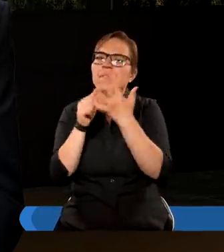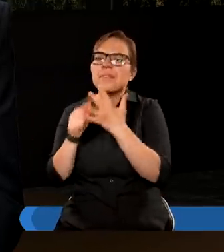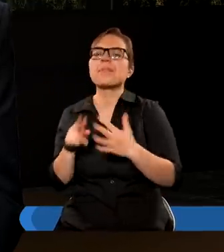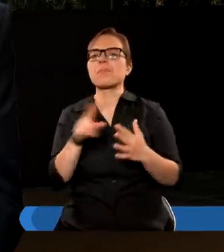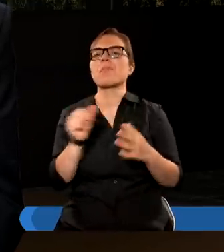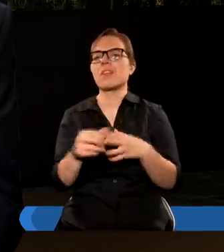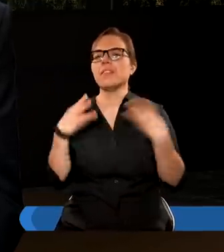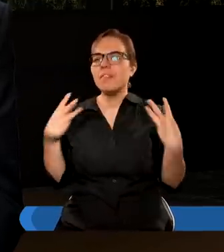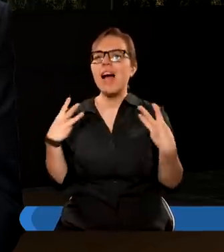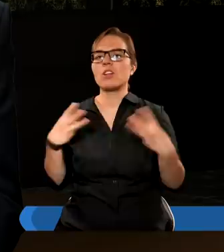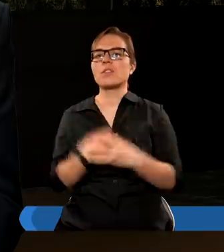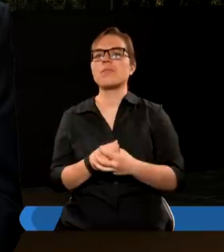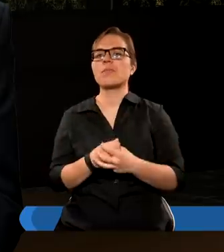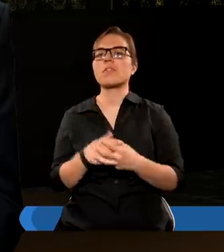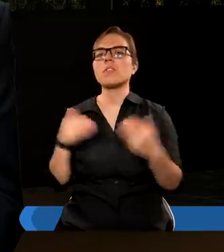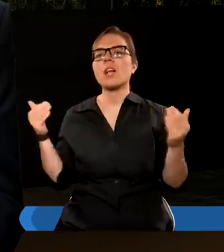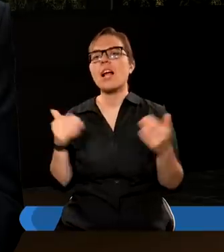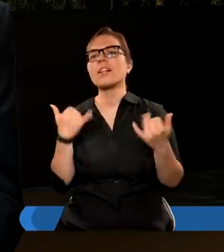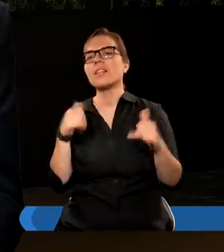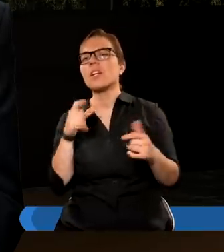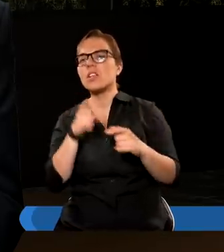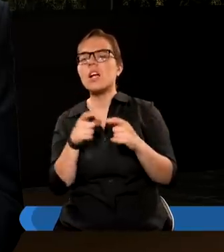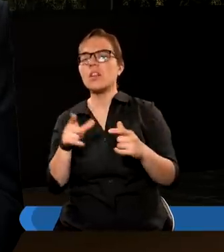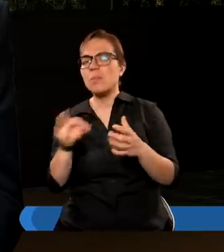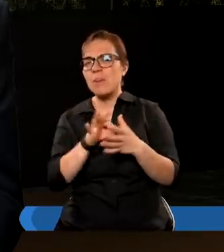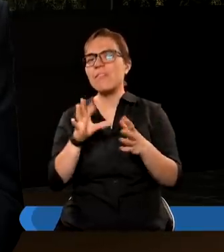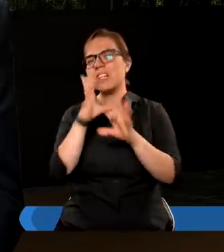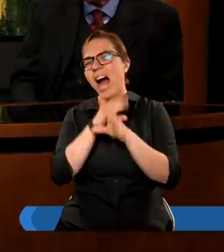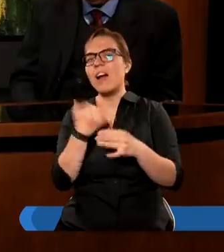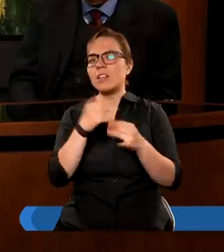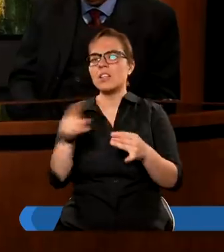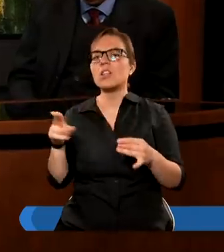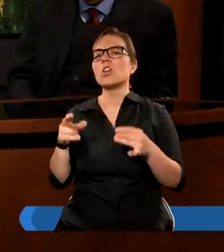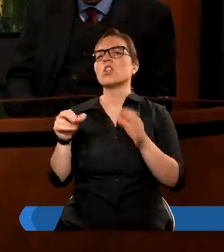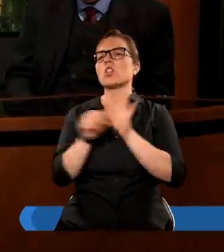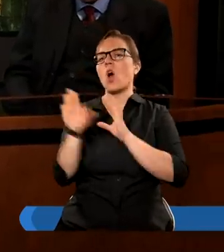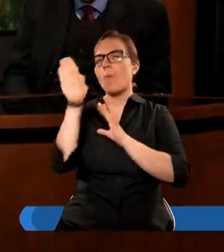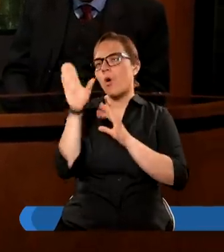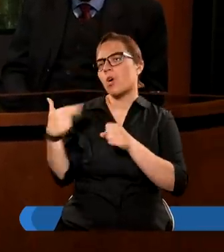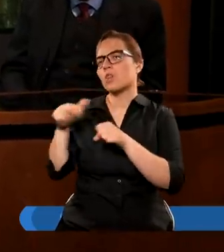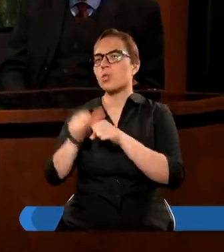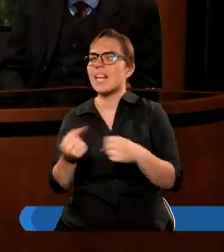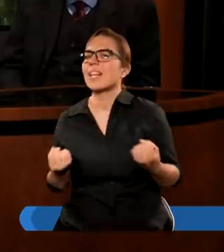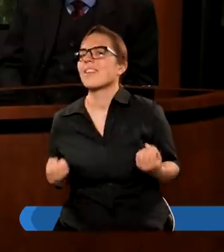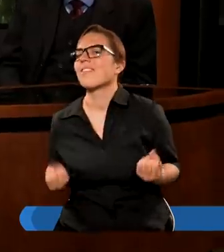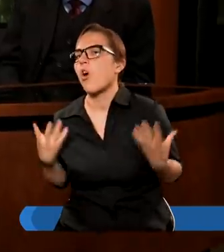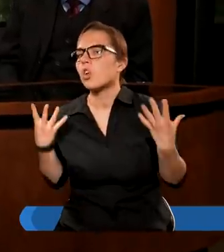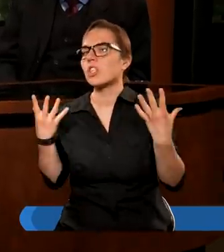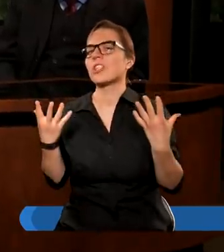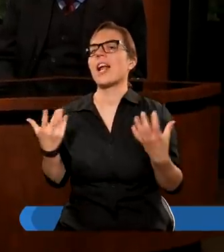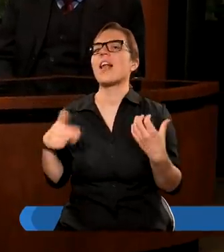pobożność, więc można by to określić jakimś jednym słowem, pewnym szacunkiem, prawda? Do Boga, który jest stworzycielem,